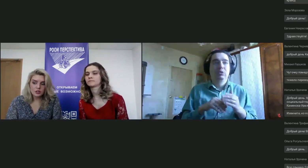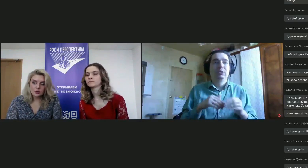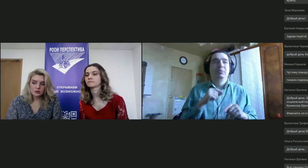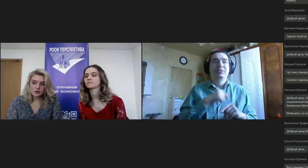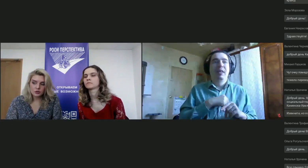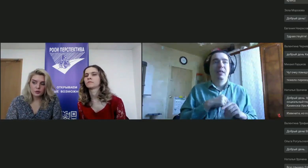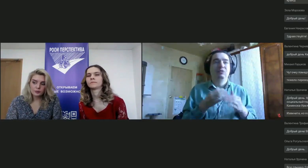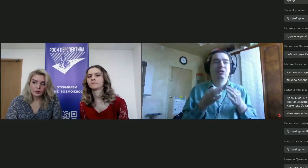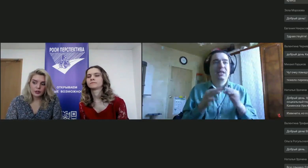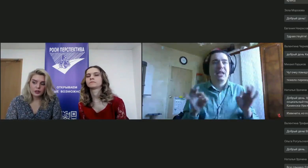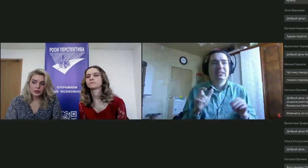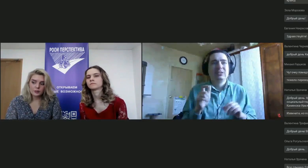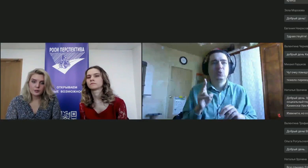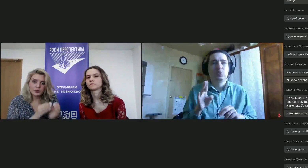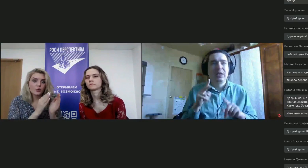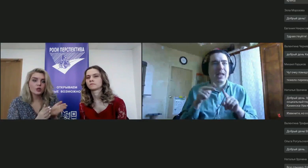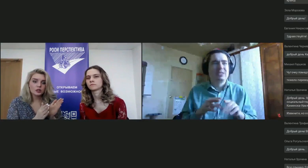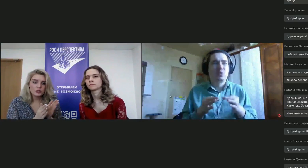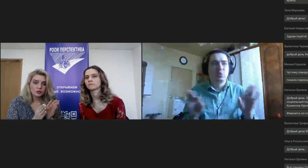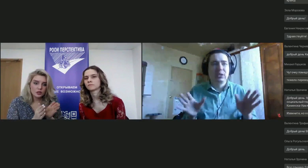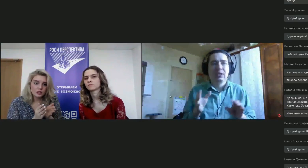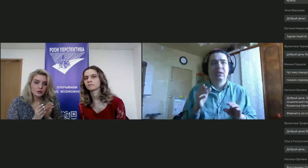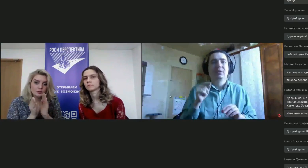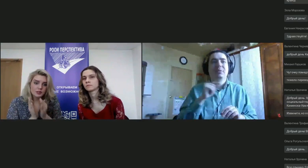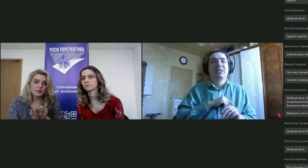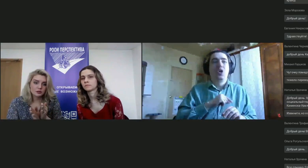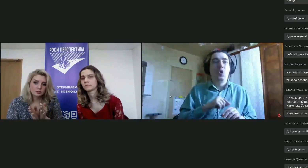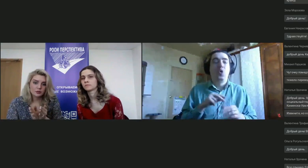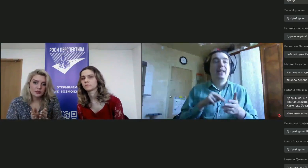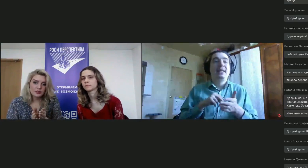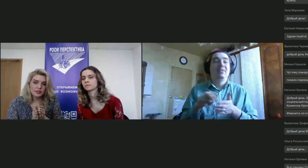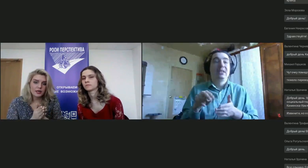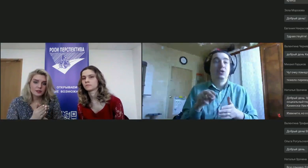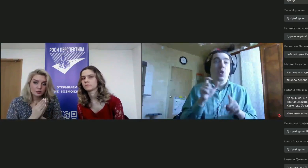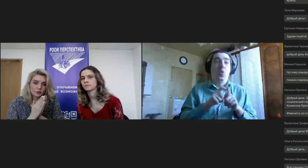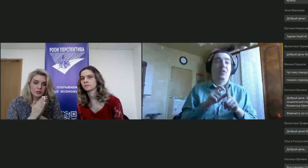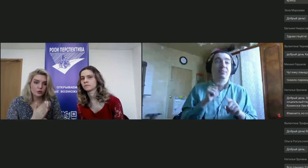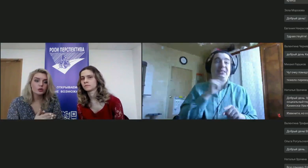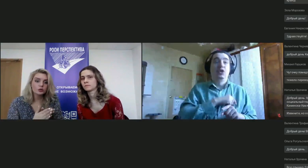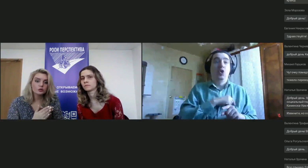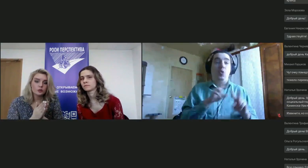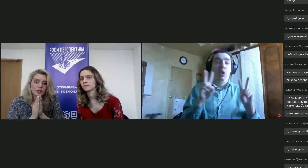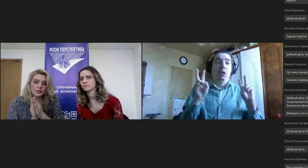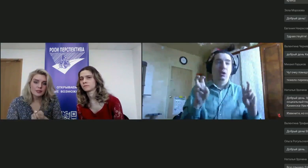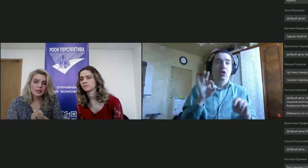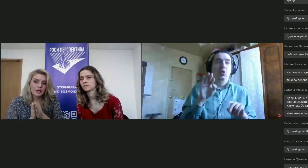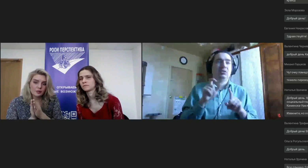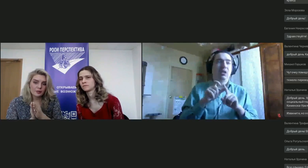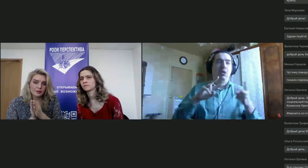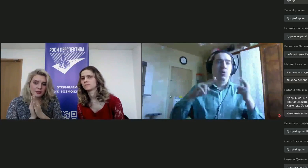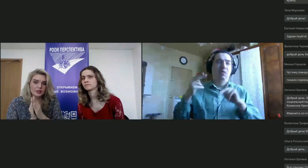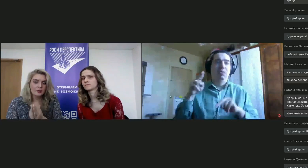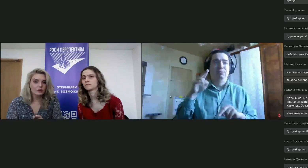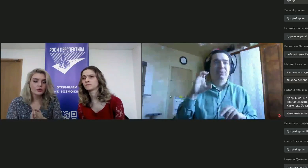из нас считают, что психолог идет от слова псих. Если я иду к психологу, у меня есть